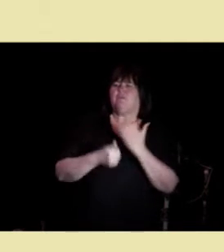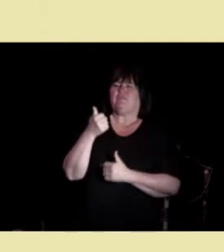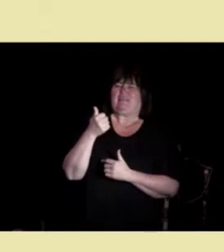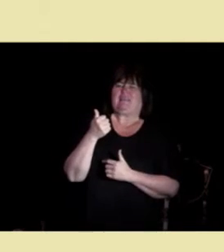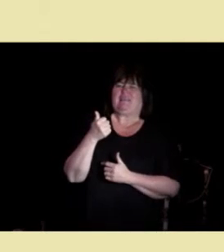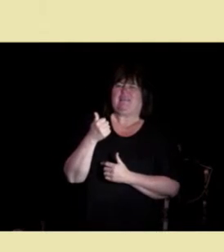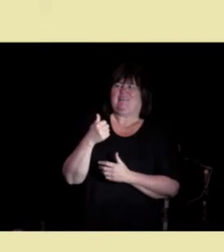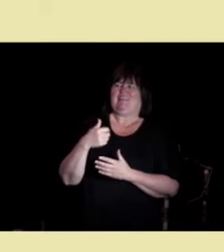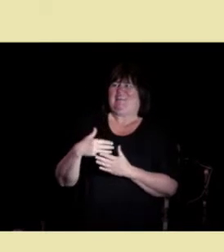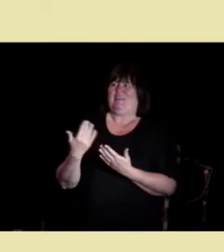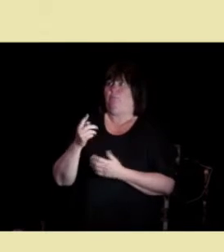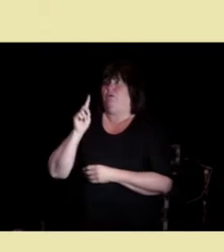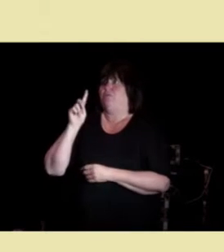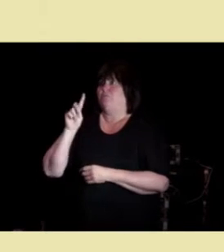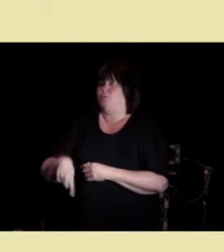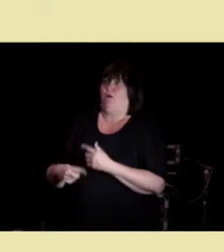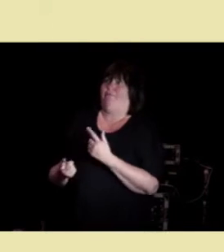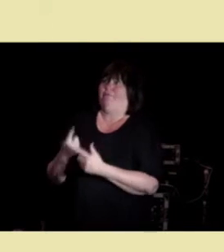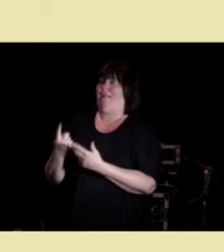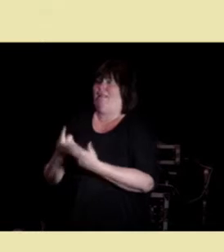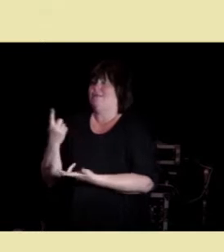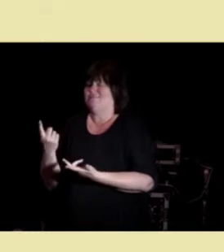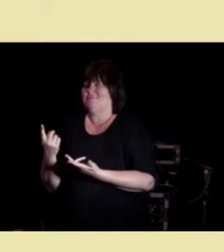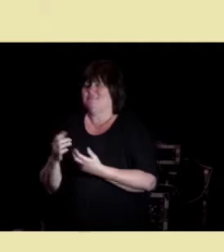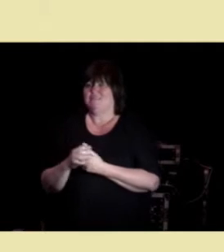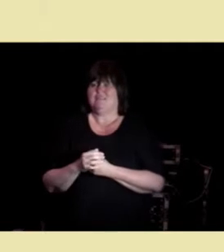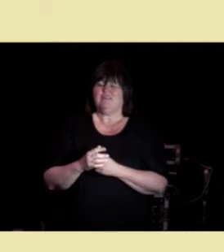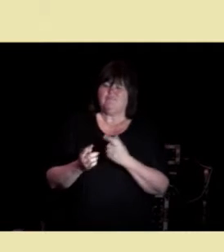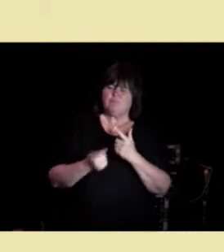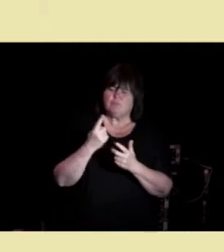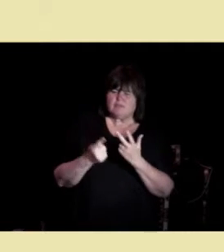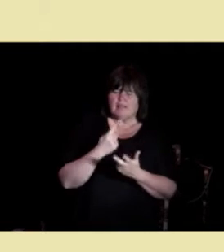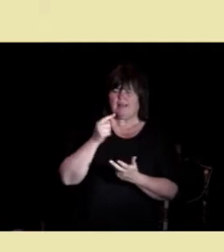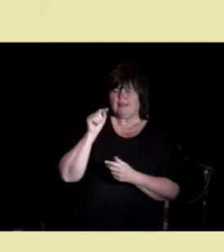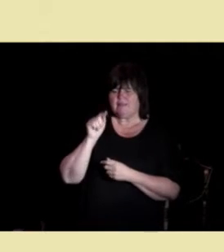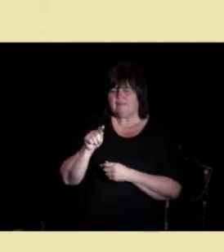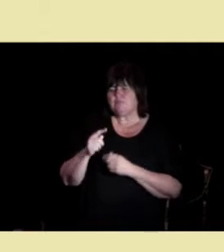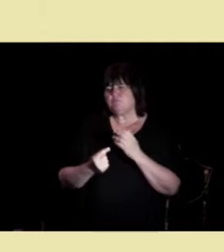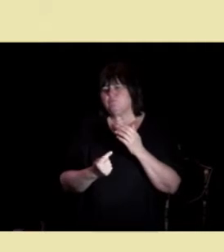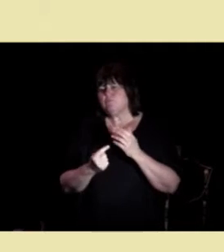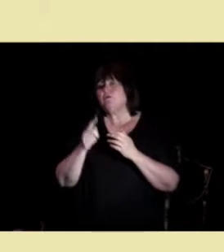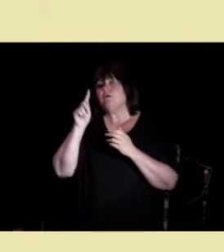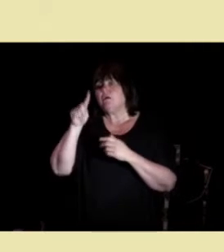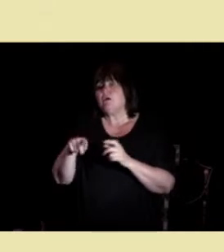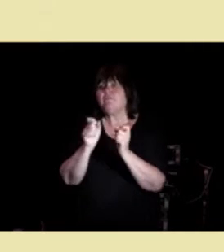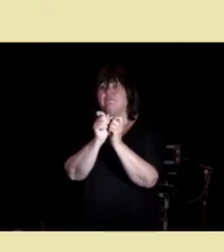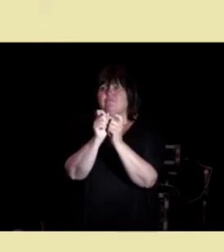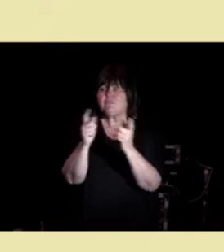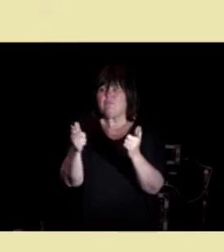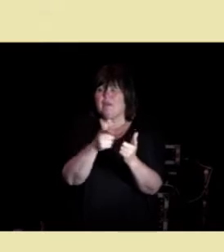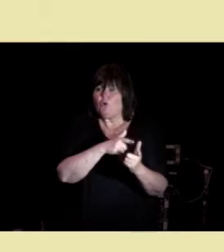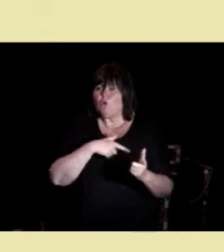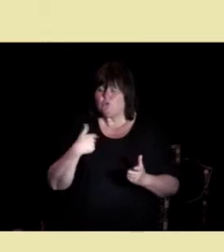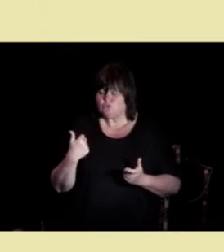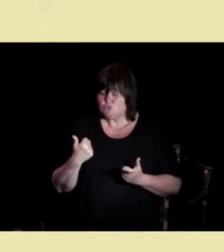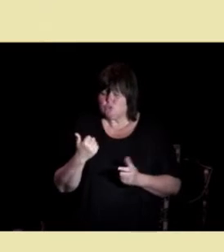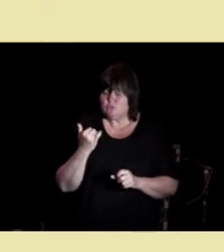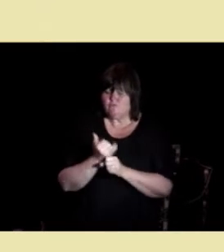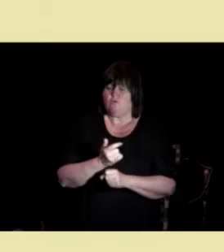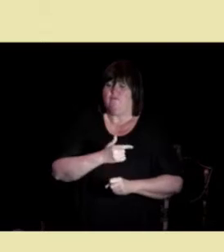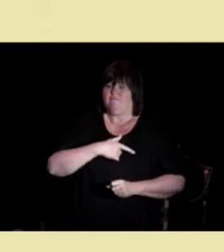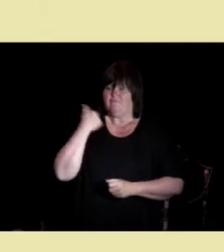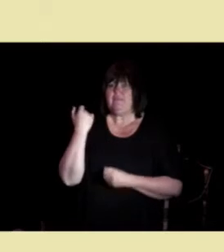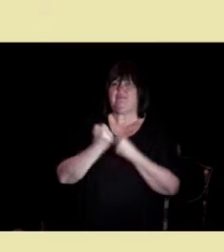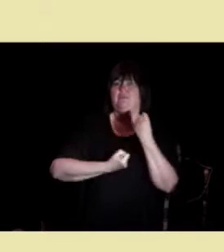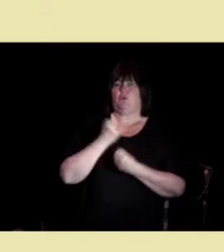ikke bare det som kan telles. Vi må telle det som kan informere oss om hvordan vi gjør det. Og når